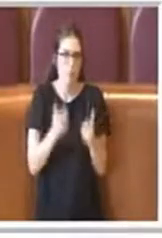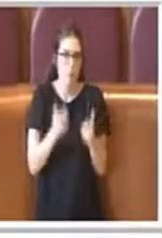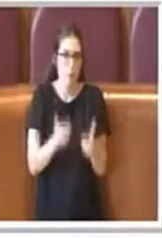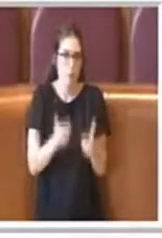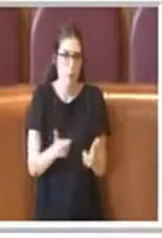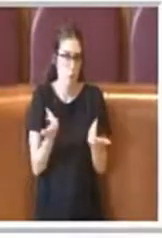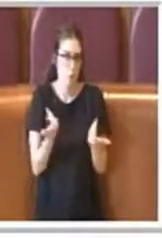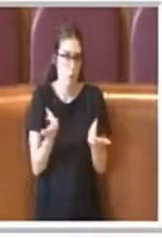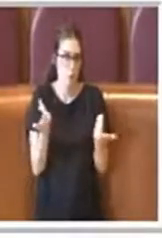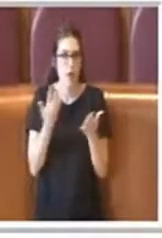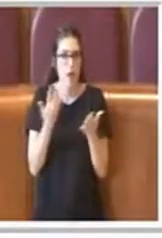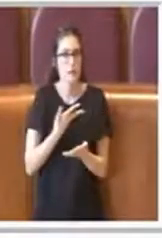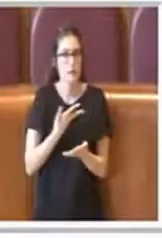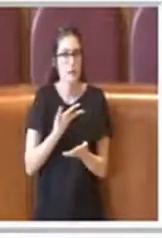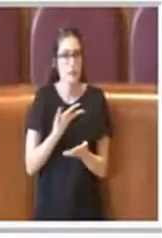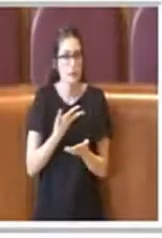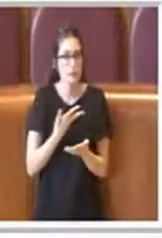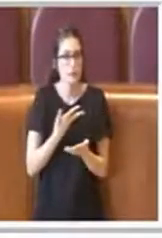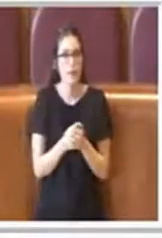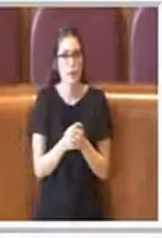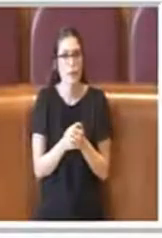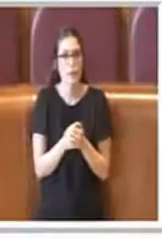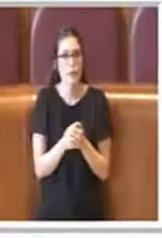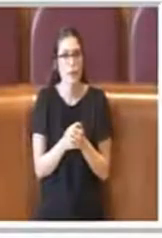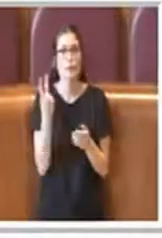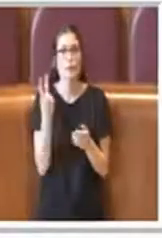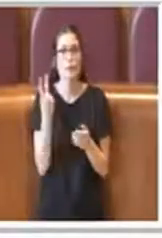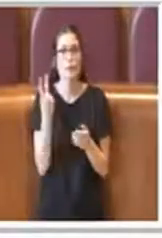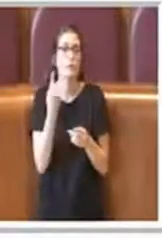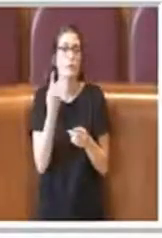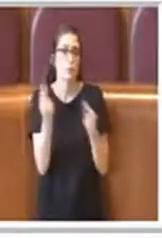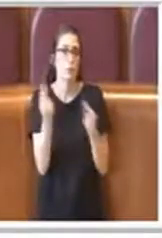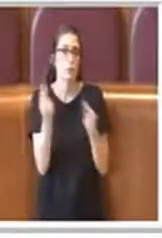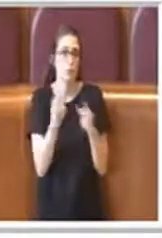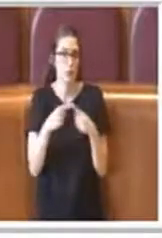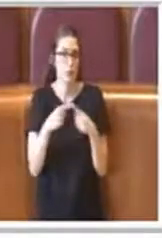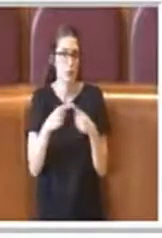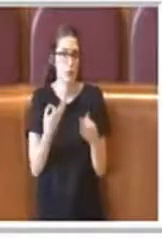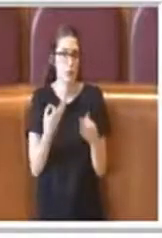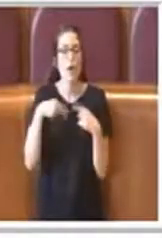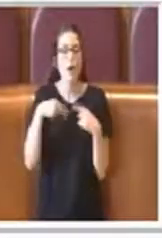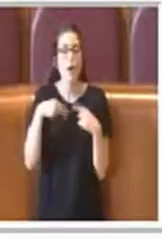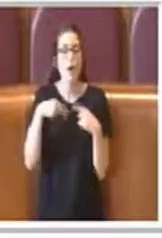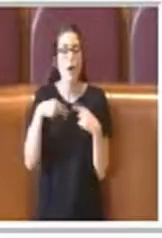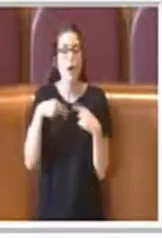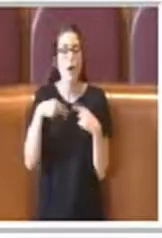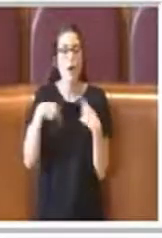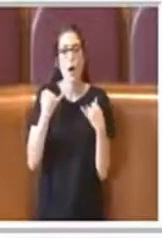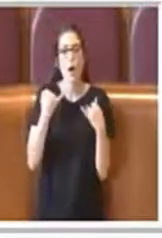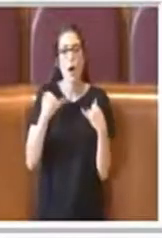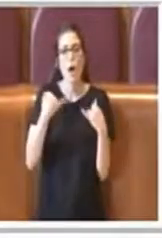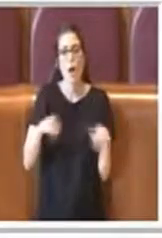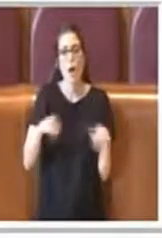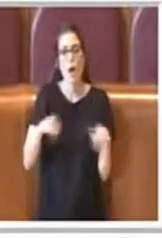per fornire dei punti diciamo differenti e poi alla fine ovviamente decidere. Grazie.